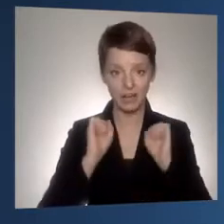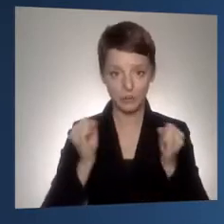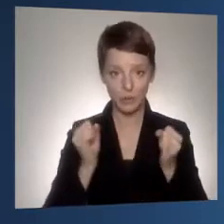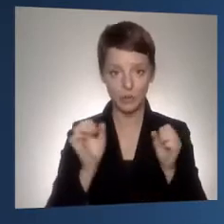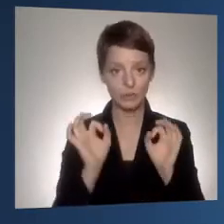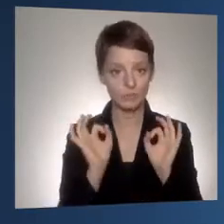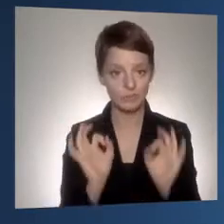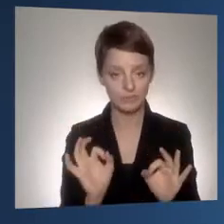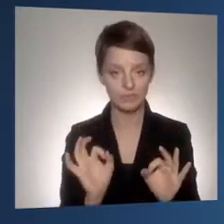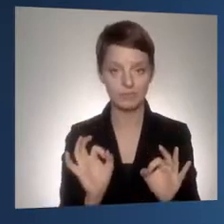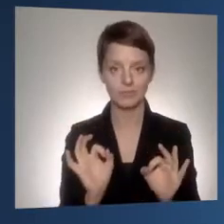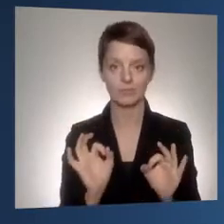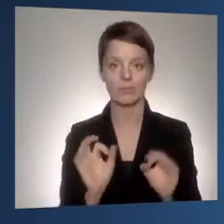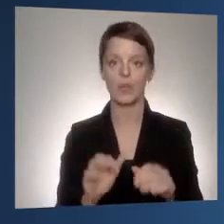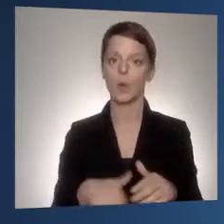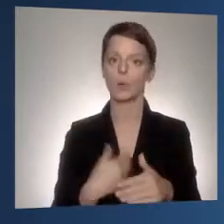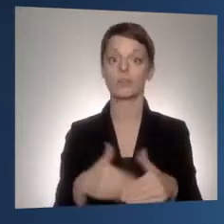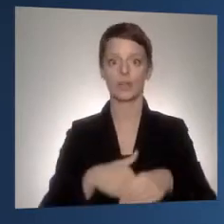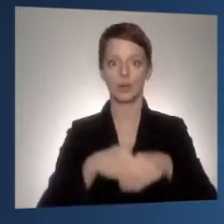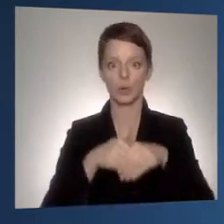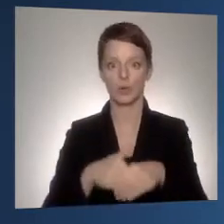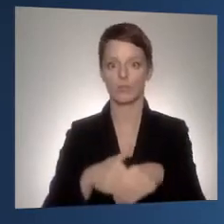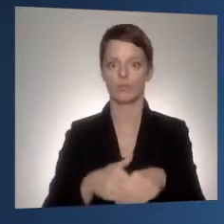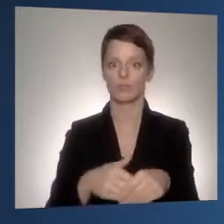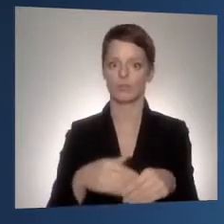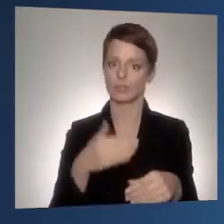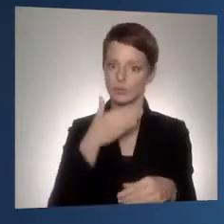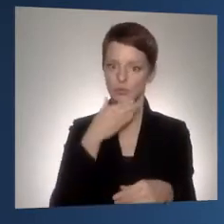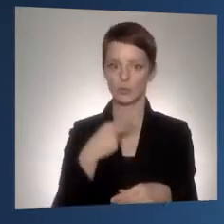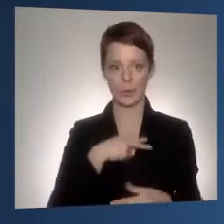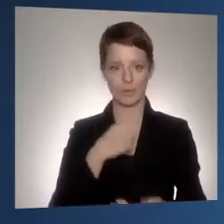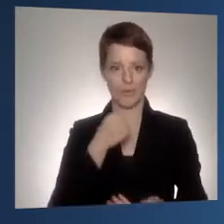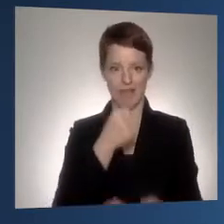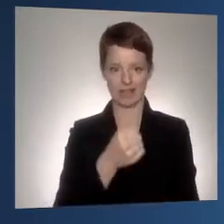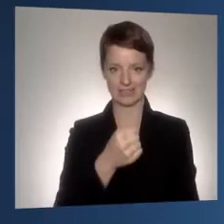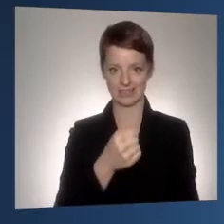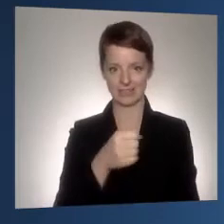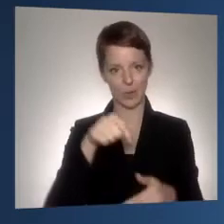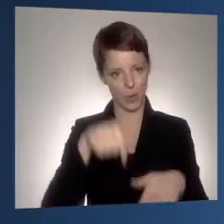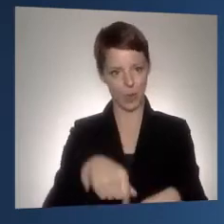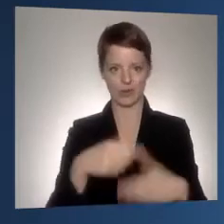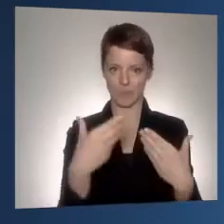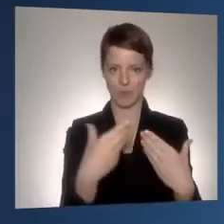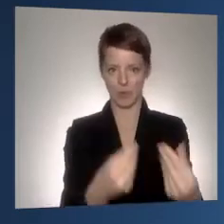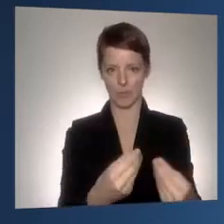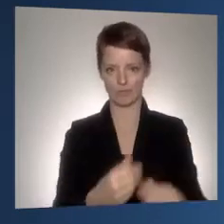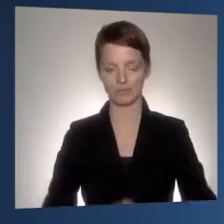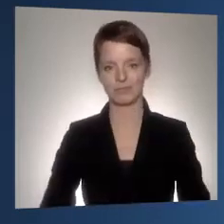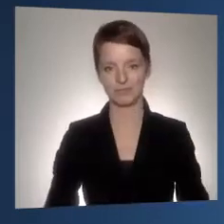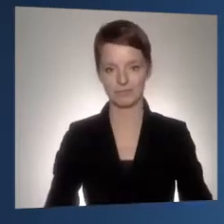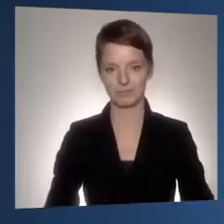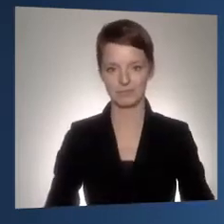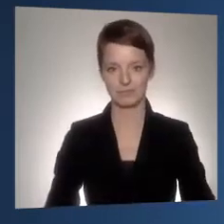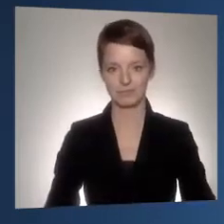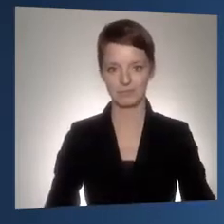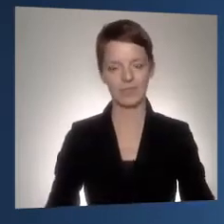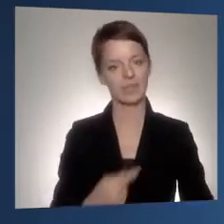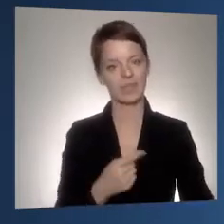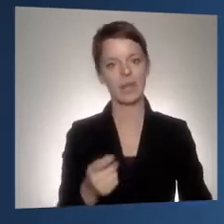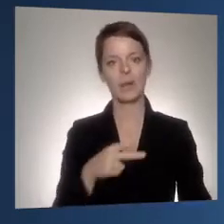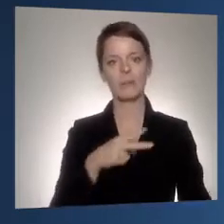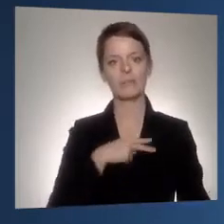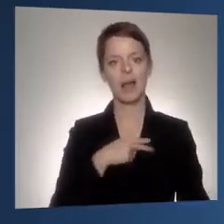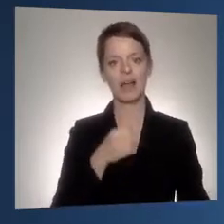allerherzlichen Glückwünsche für diesen wunderbaren Preis, den Sie jetzt hier heute erhalten. Warum erhalten Sie diesen Preis?